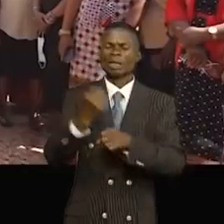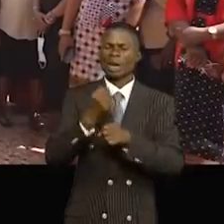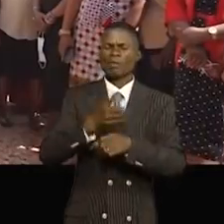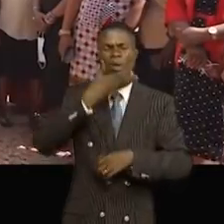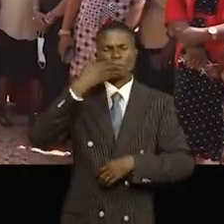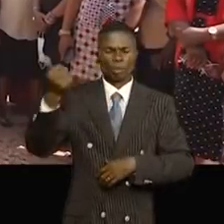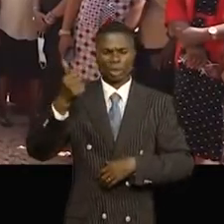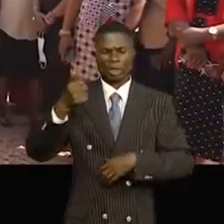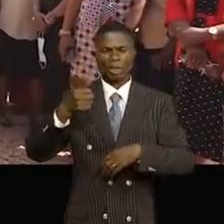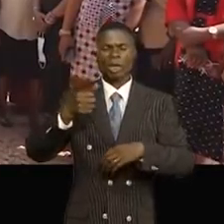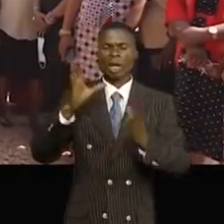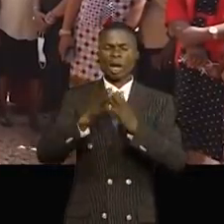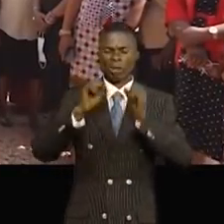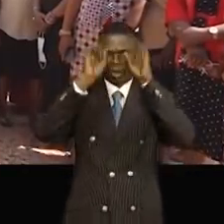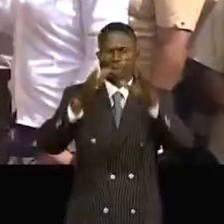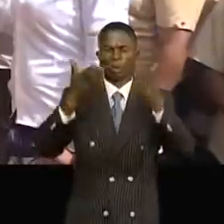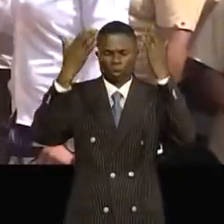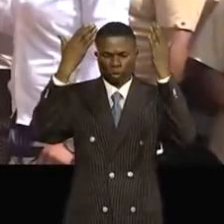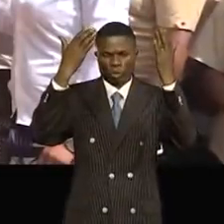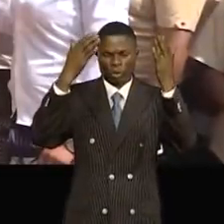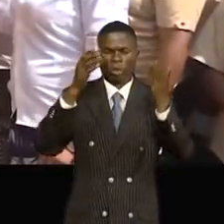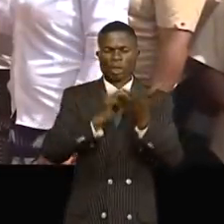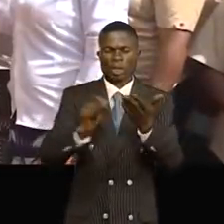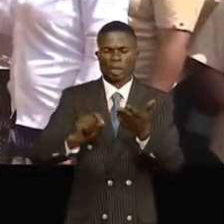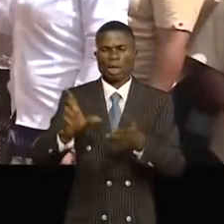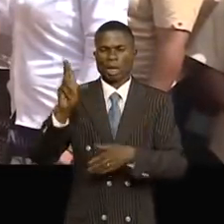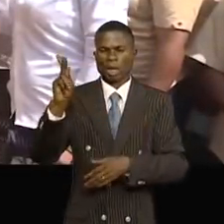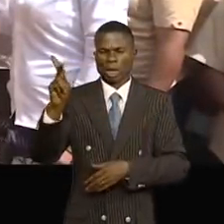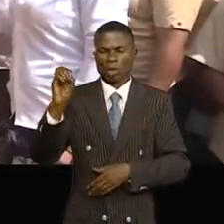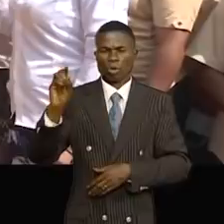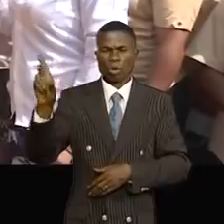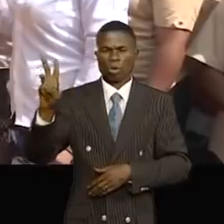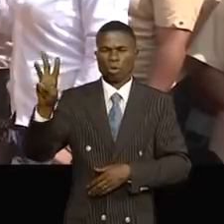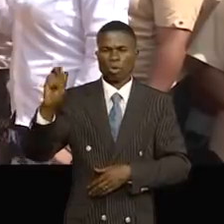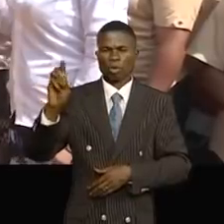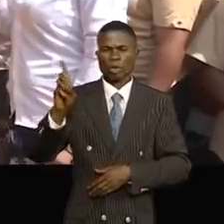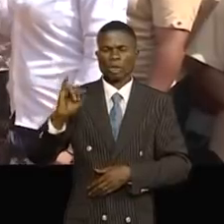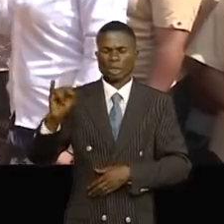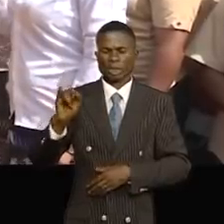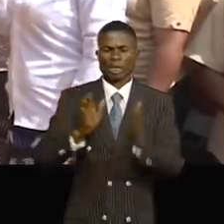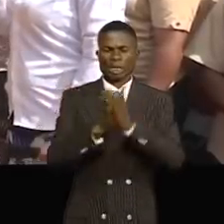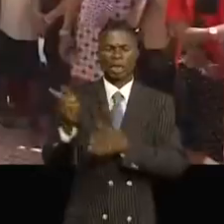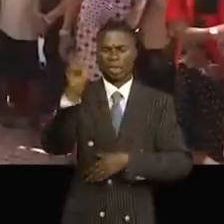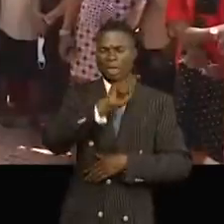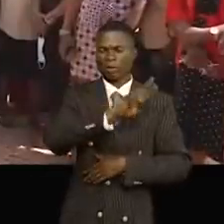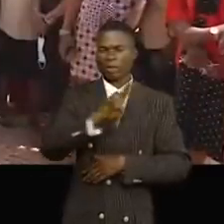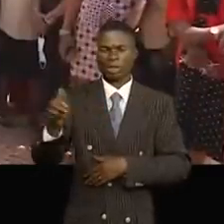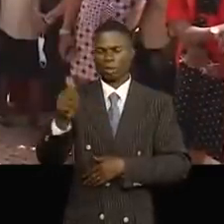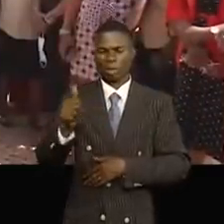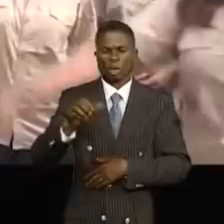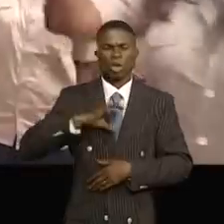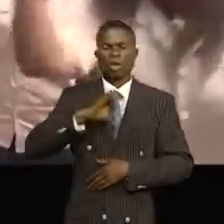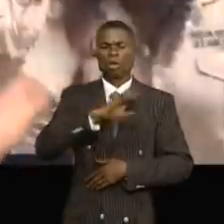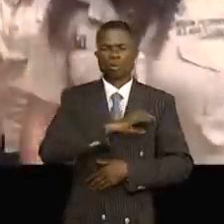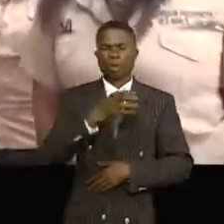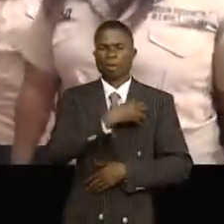sous la bénédiction du Très-Haut. Faites à Colosie le 15 avril 2021 pour le comité